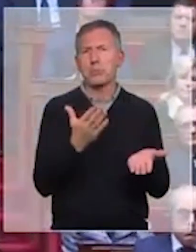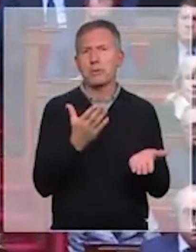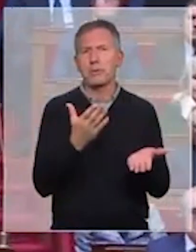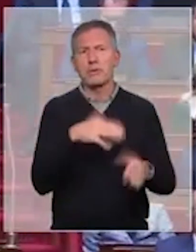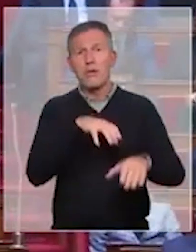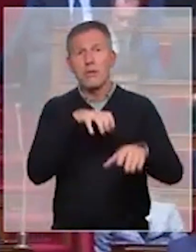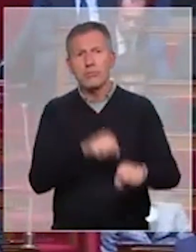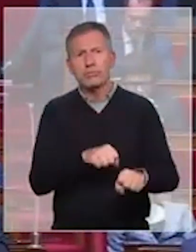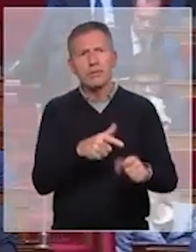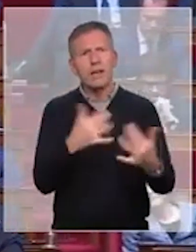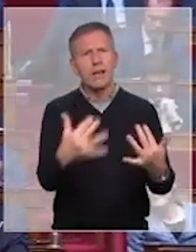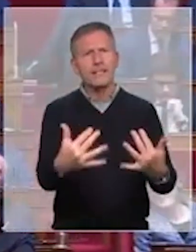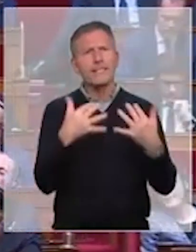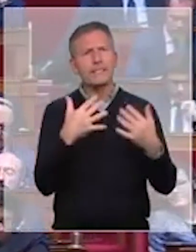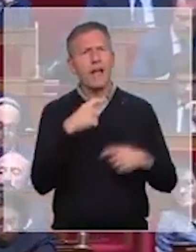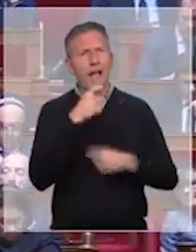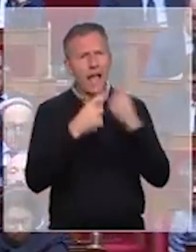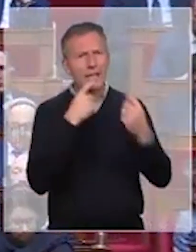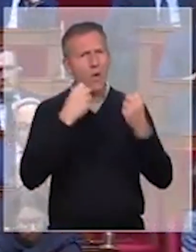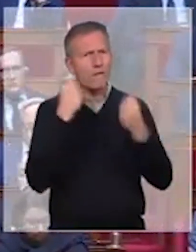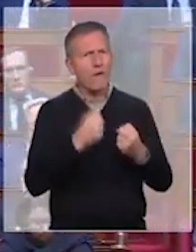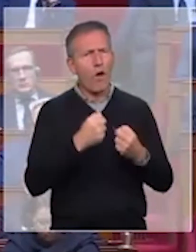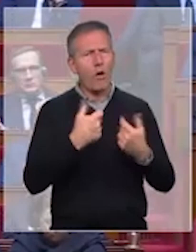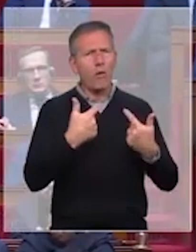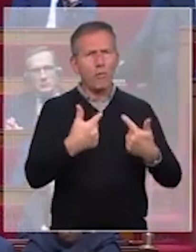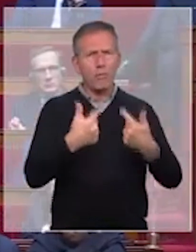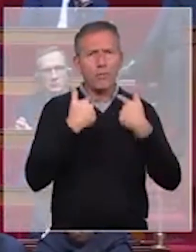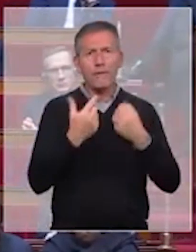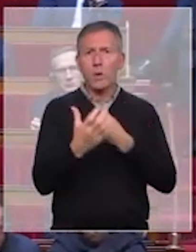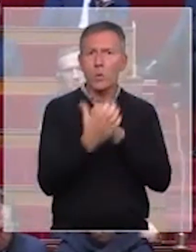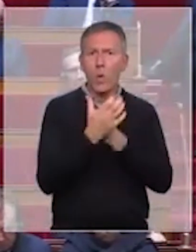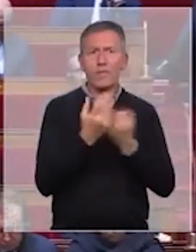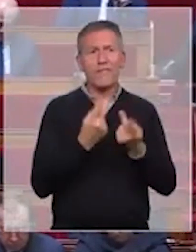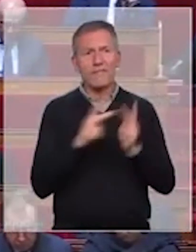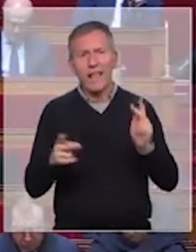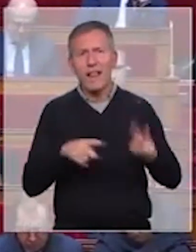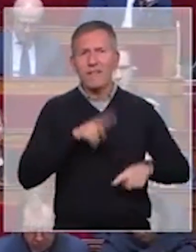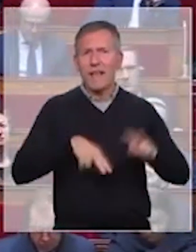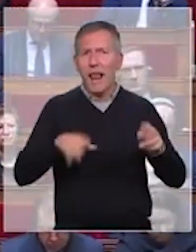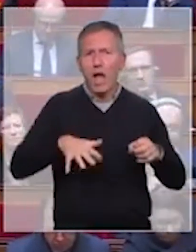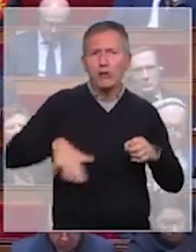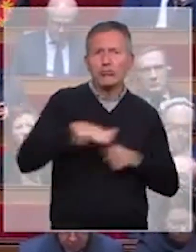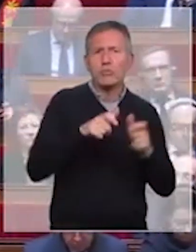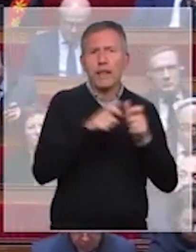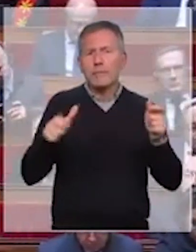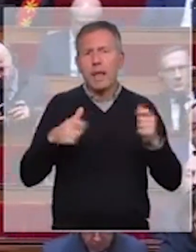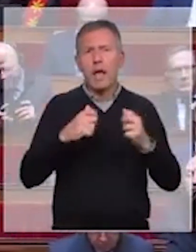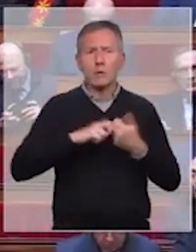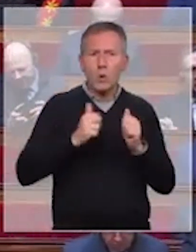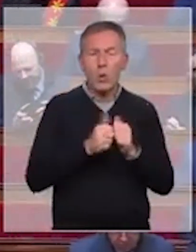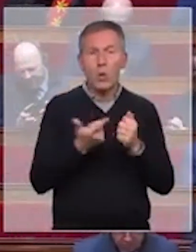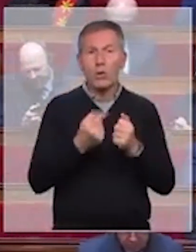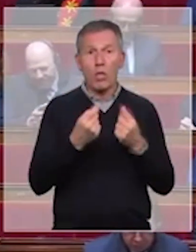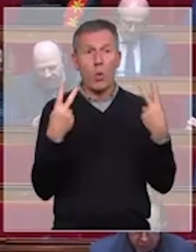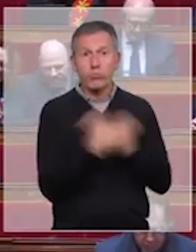résistance, l'agresseur répond par les attaques contre nos villes, nos villages, les sites d'infrastructures qui privent les